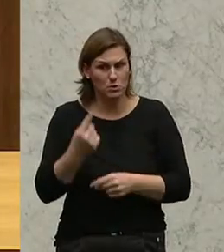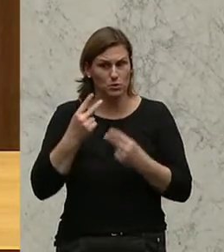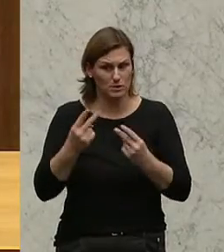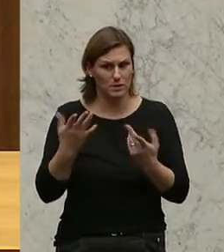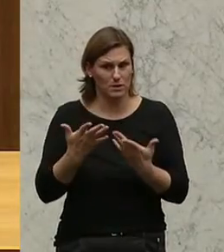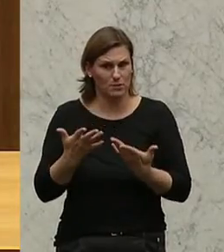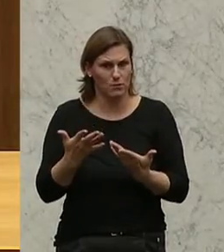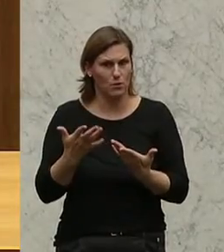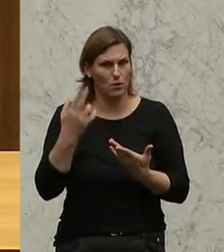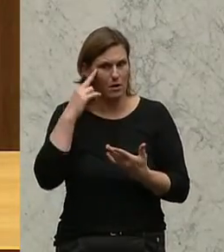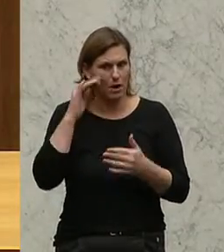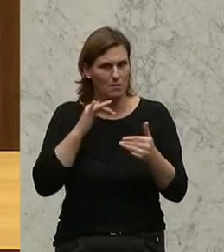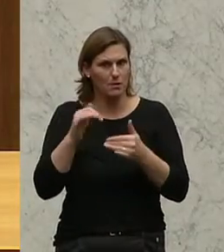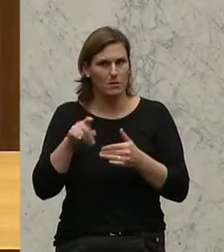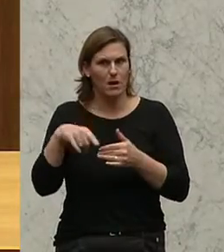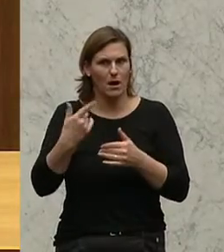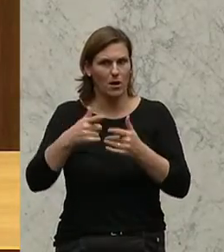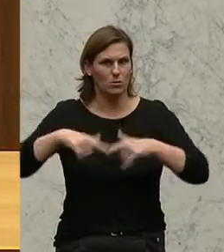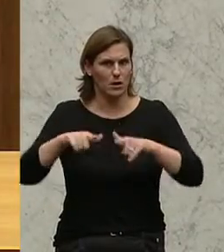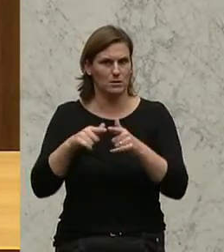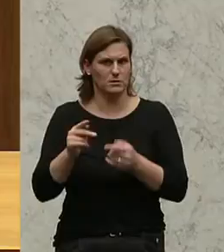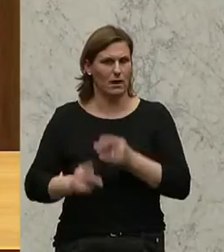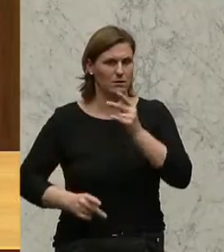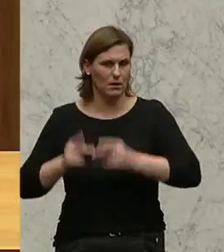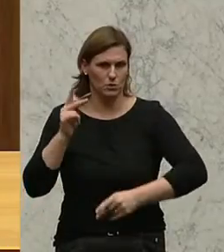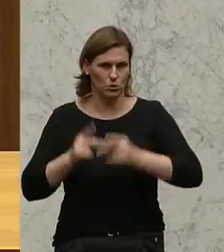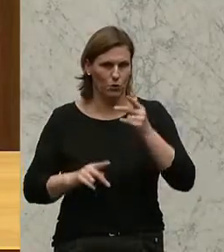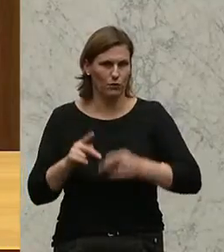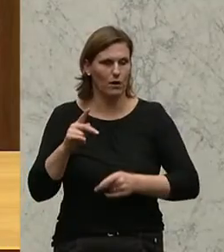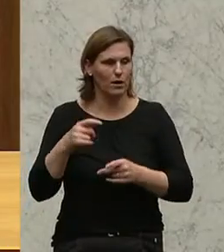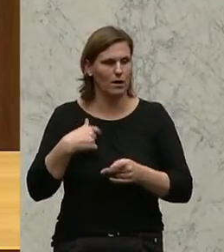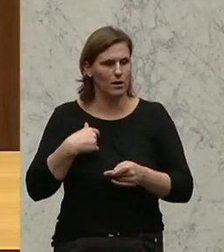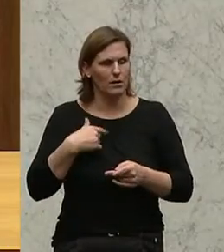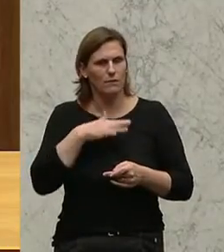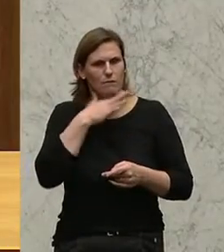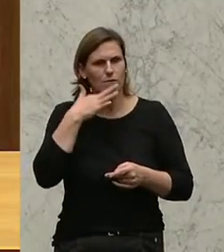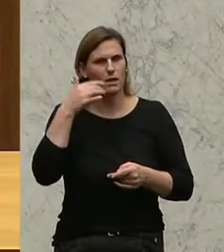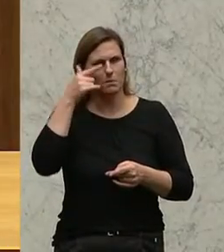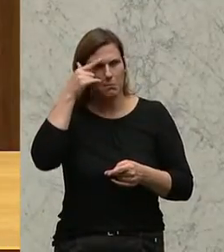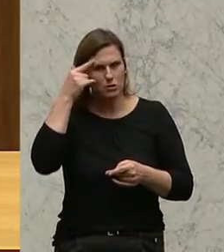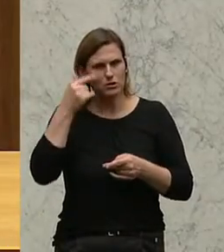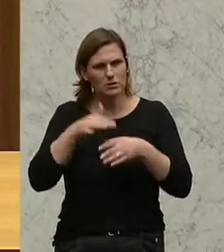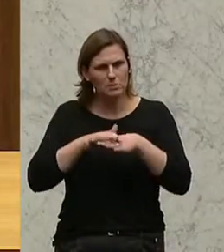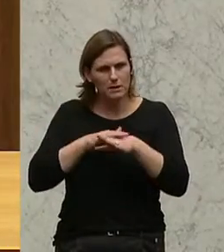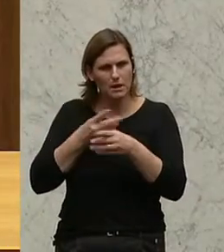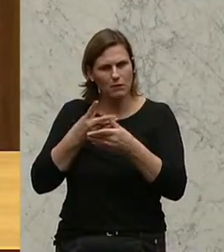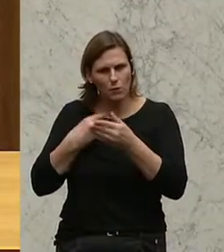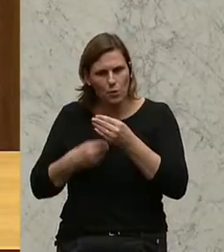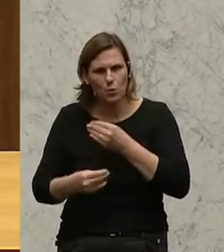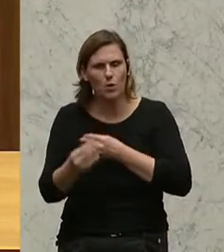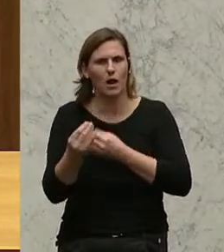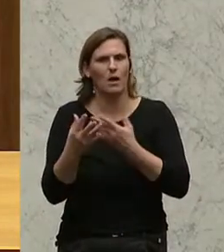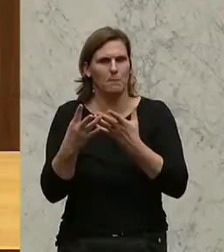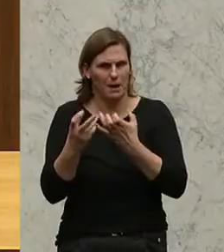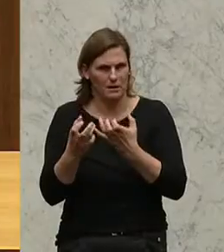Minister, was die Auslandskatastrophen betrifft. Und ich glaube, hier ist sehr Menschlichkeit angetan und ich glaube, das praktizieren Sie